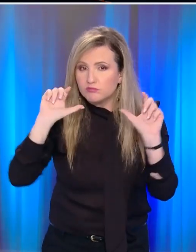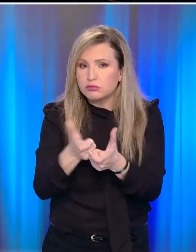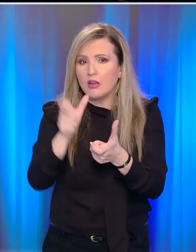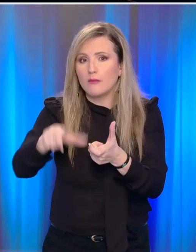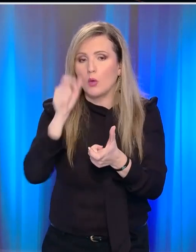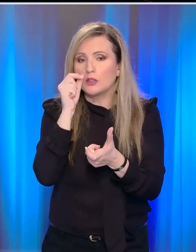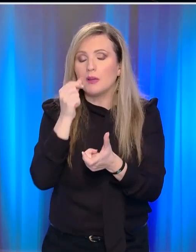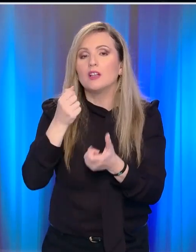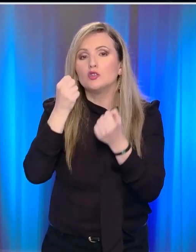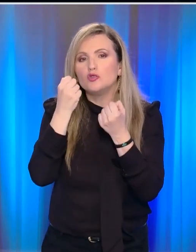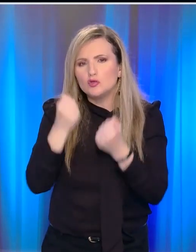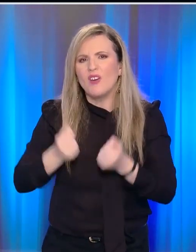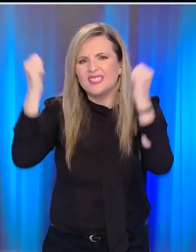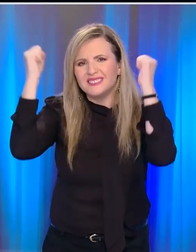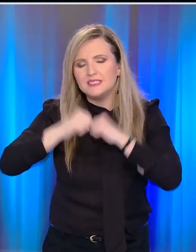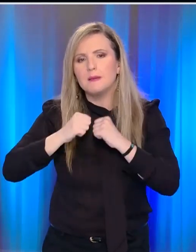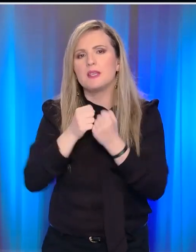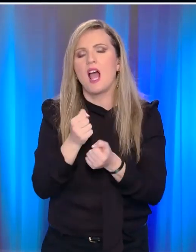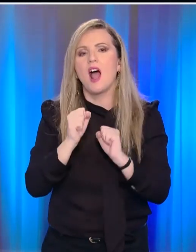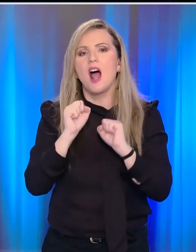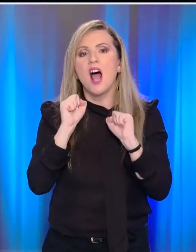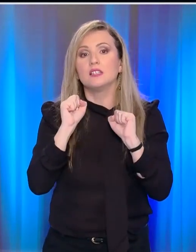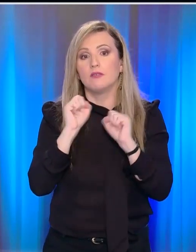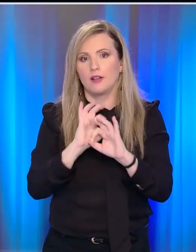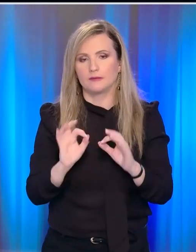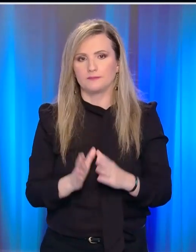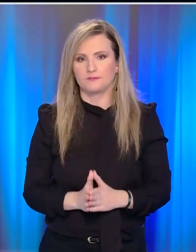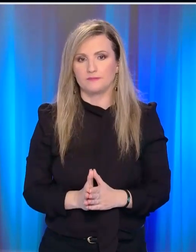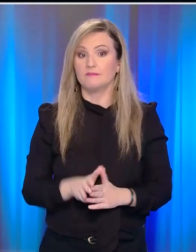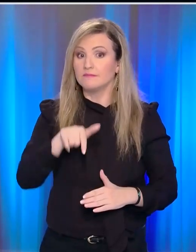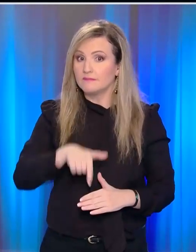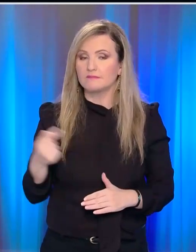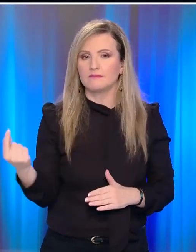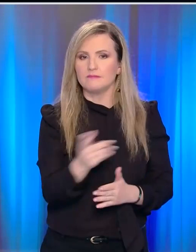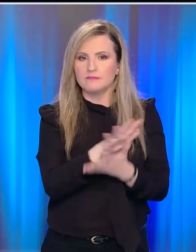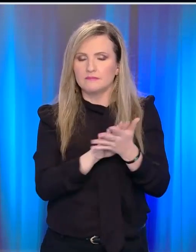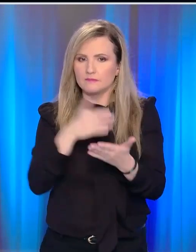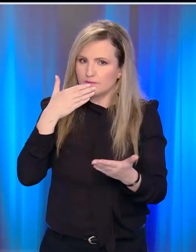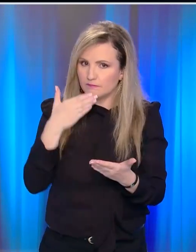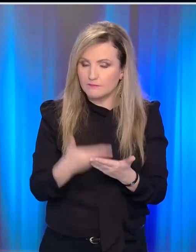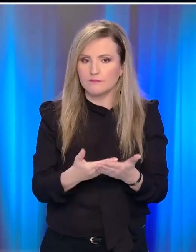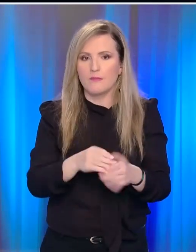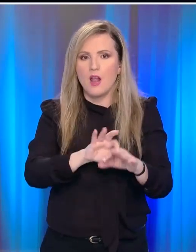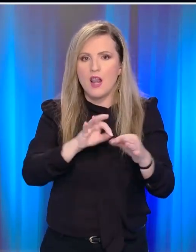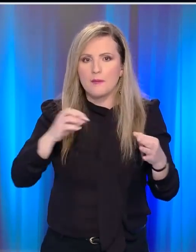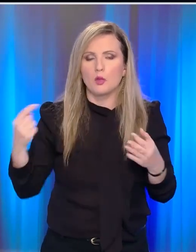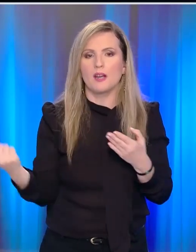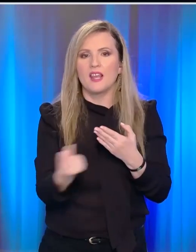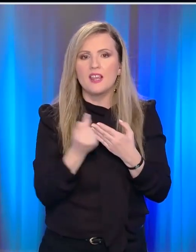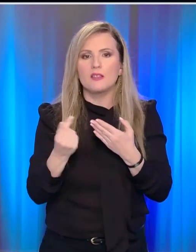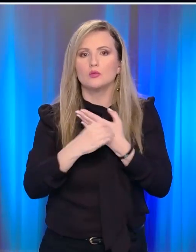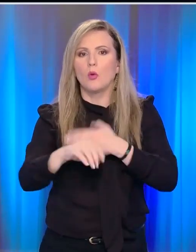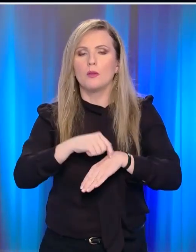λόγο για σοβαρό πλήγμα στην ασφάλεια και τη δημόσια τάξη. Στο σημείο αυτό το δελτίο μας ολοκληρώθηκε. Όλη η